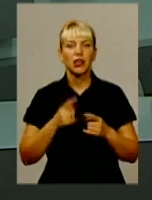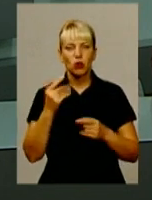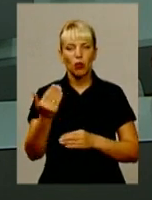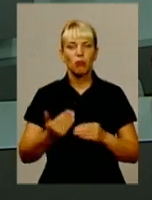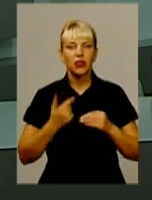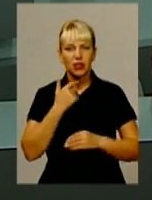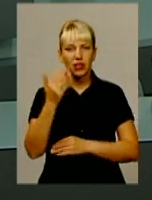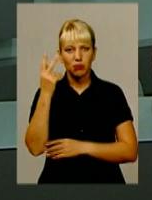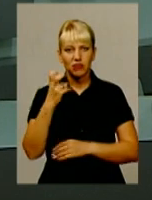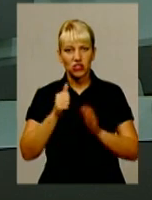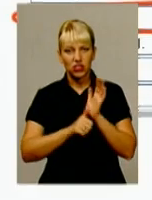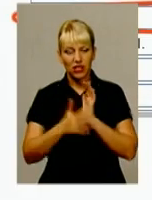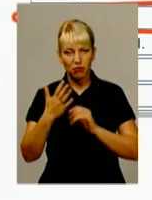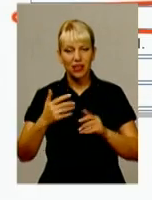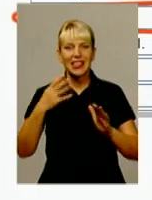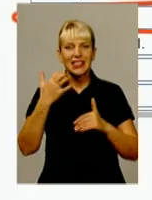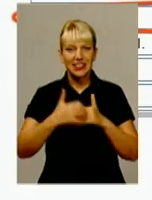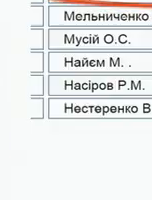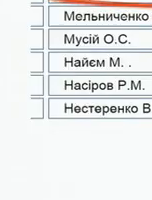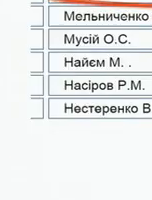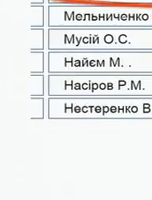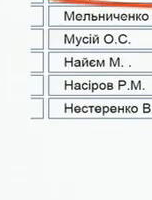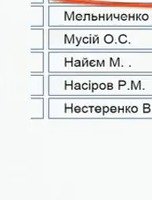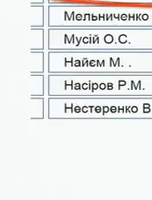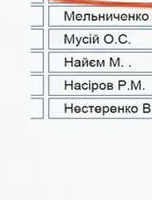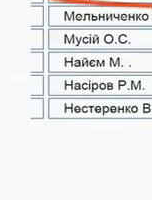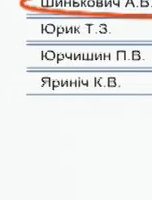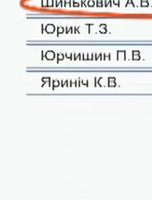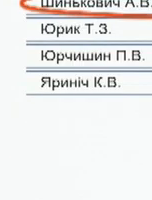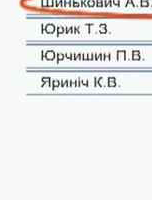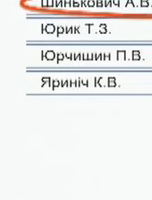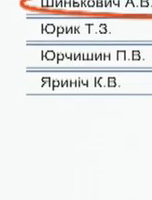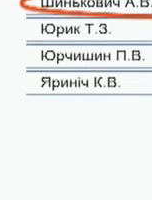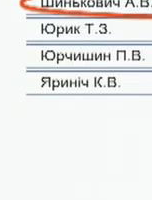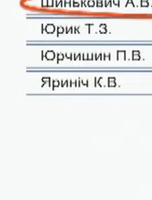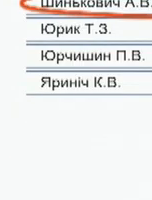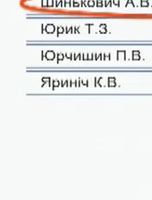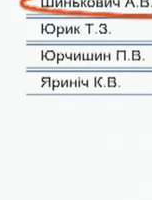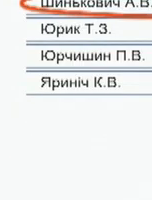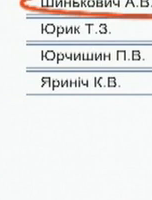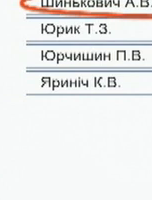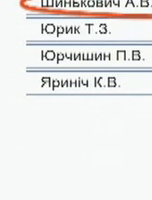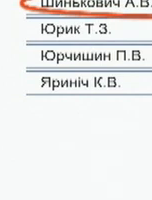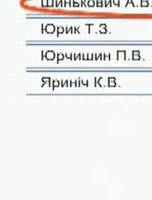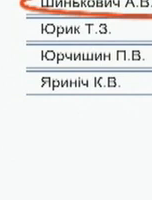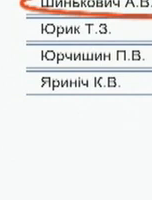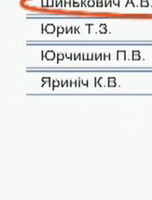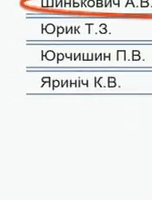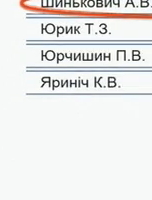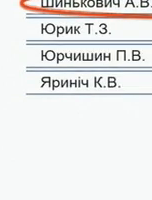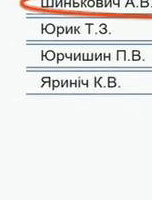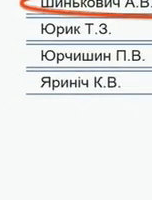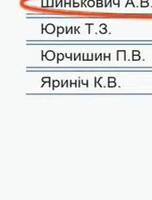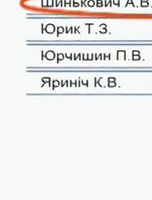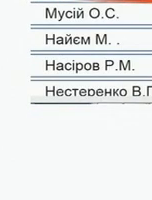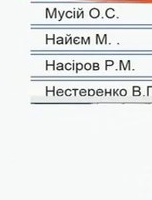серед них і хмельницькі нардепи. За проголосували представники фракції Блок Петра Порошенка, Сергій Мельник, Роман Мацола, Андрій Шенькович та